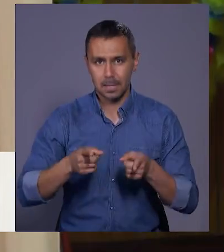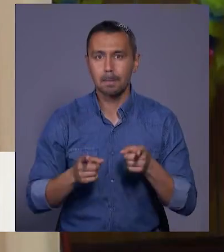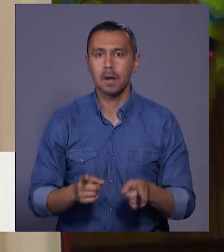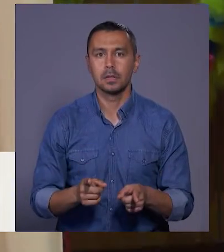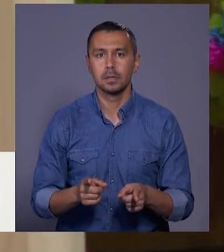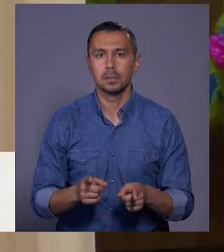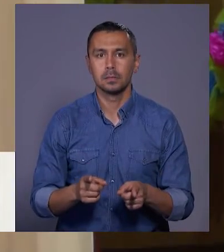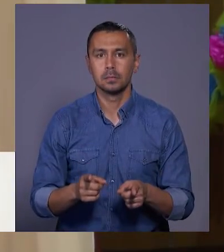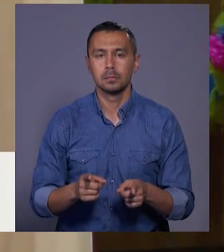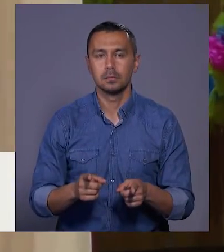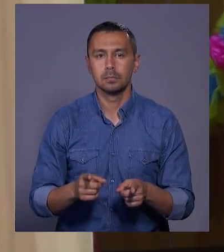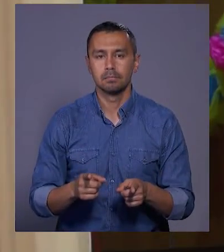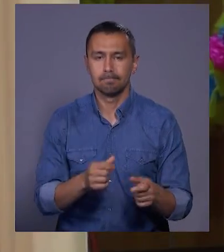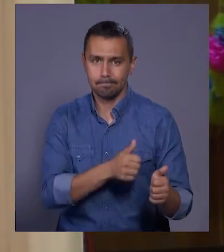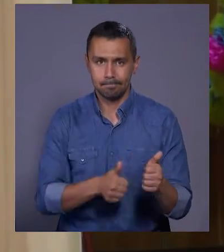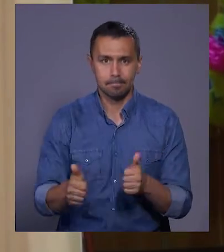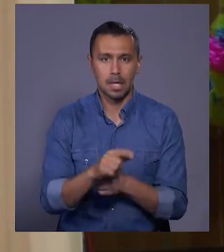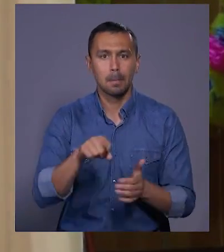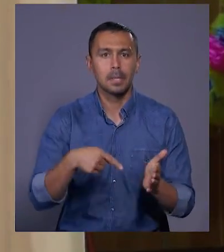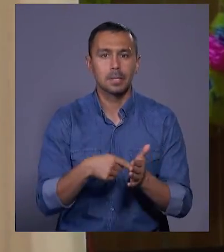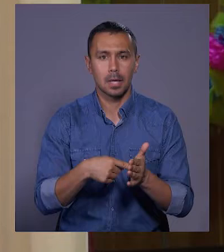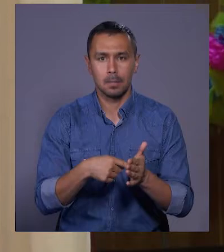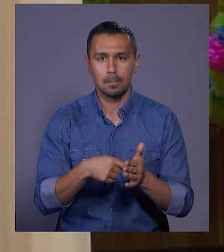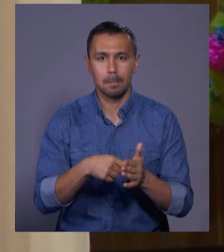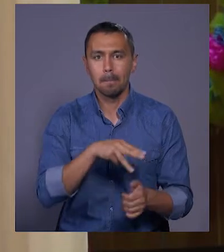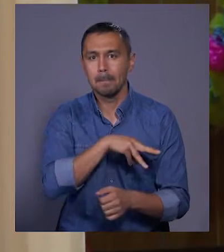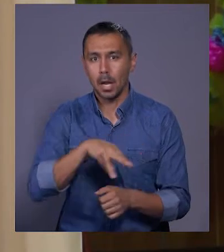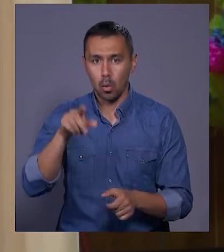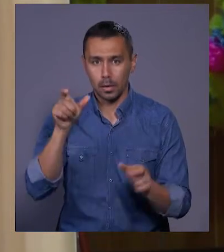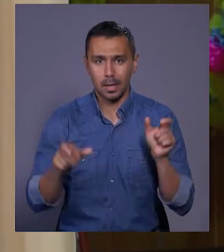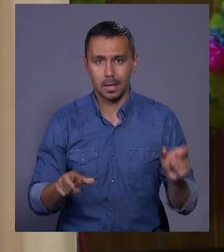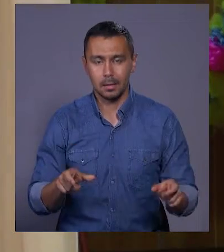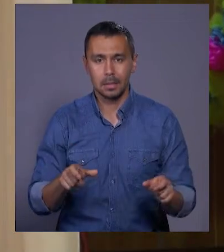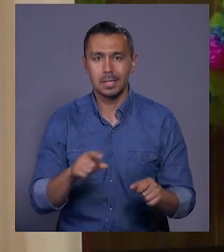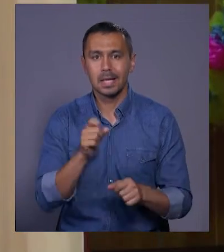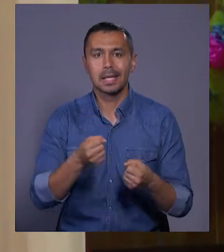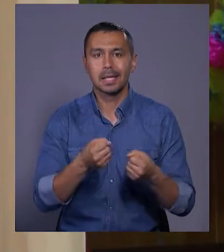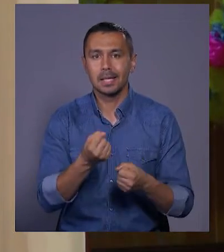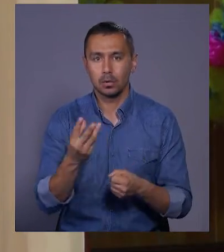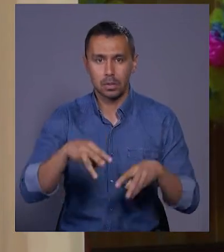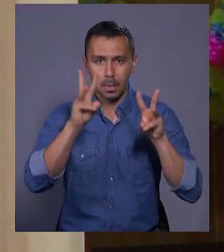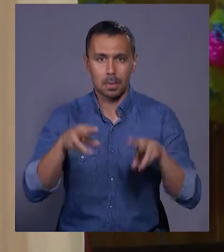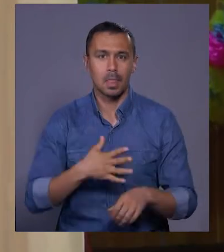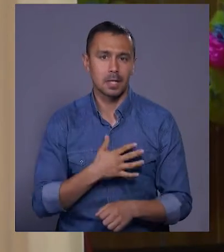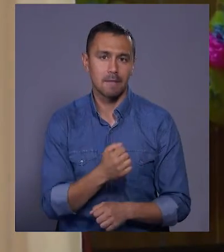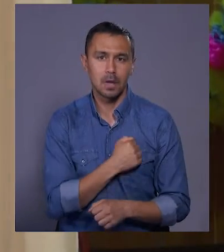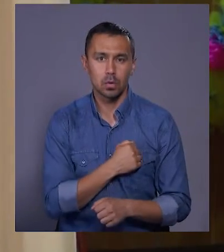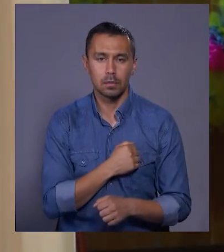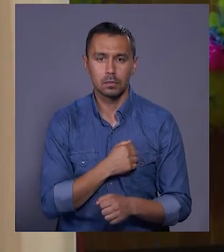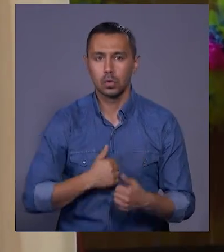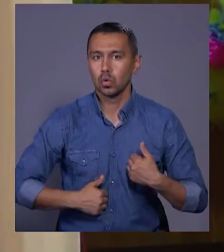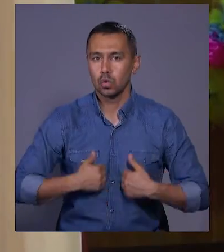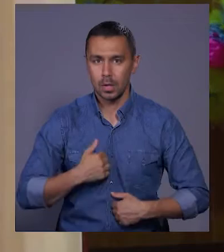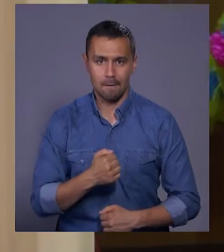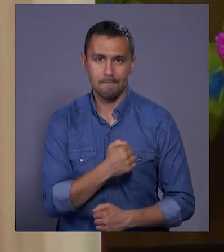обставляючи в цьому плані навіть міста-мільйонники за кількістю забезпечення наших військових, достойних